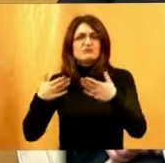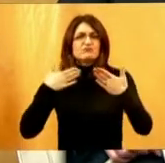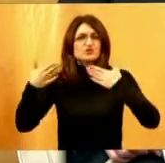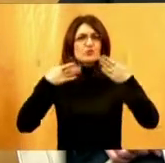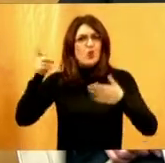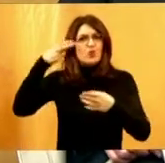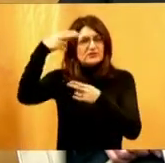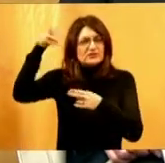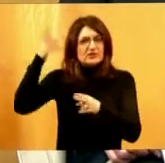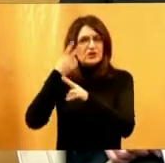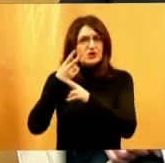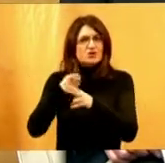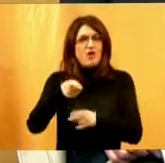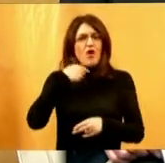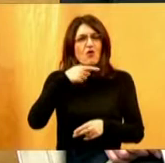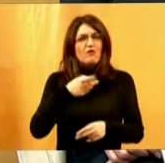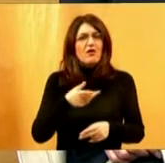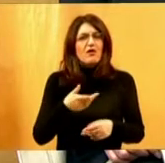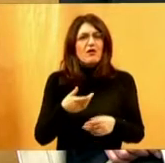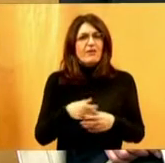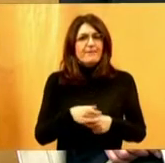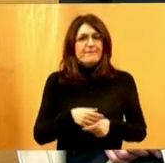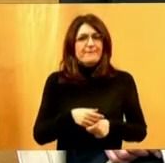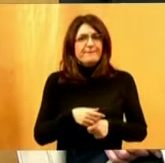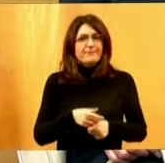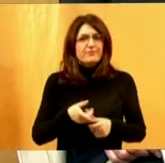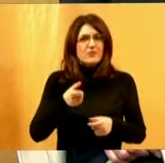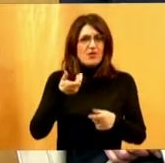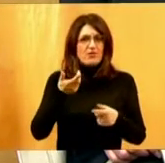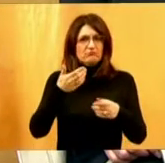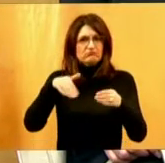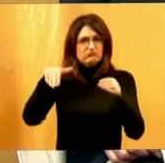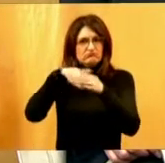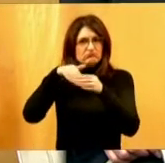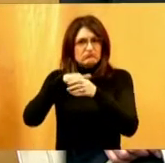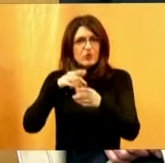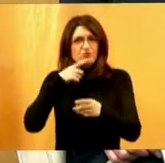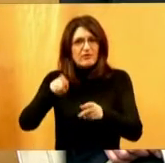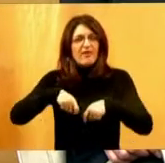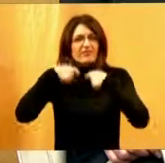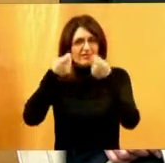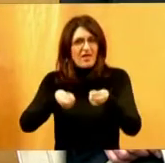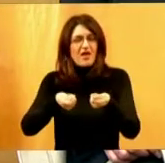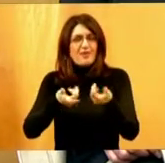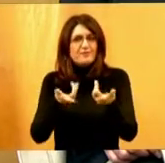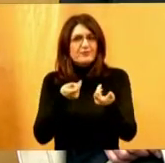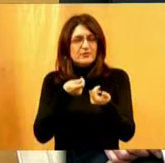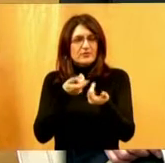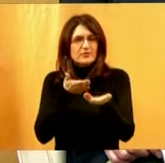inozemstvu govorili o tome da osoblje koje pruža usluge u